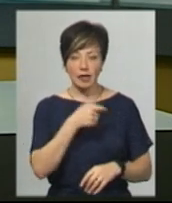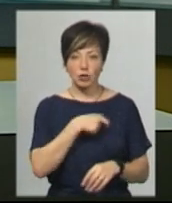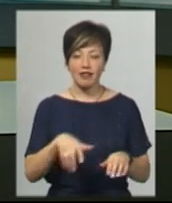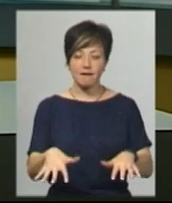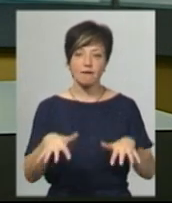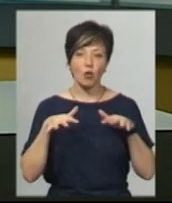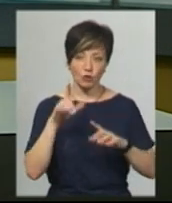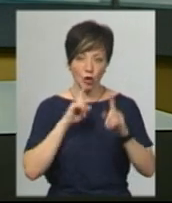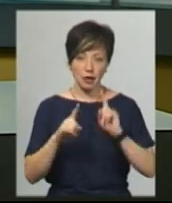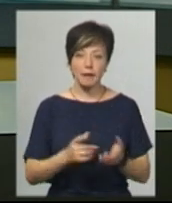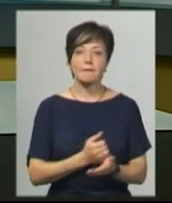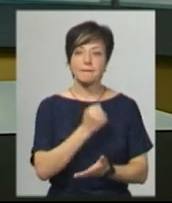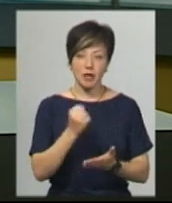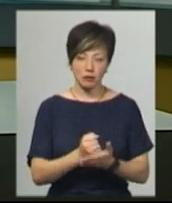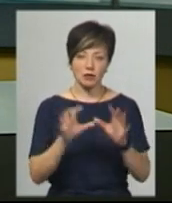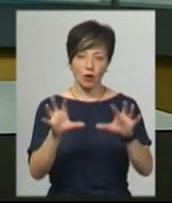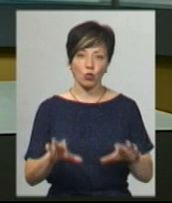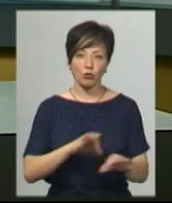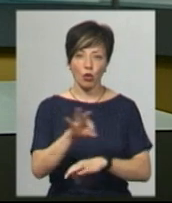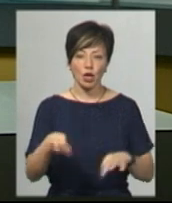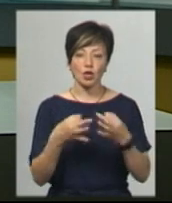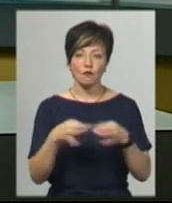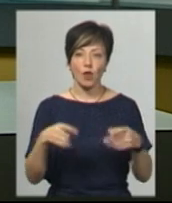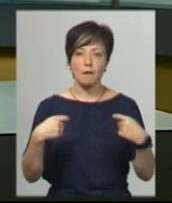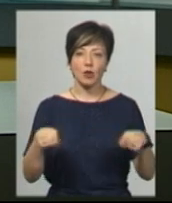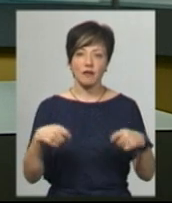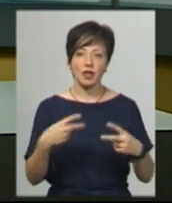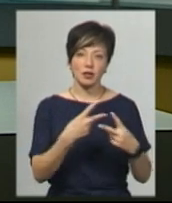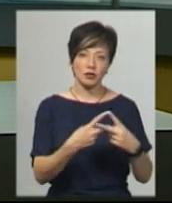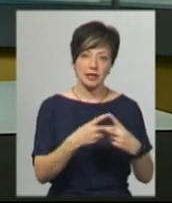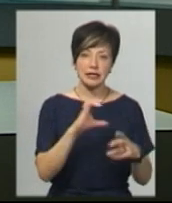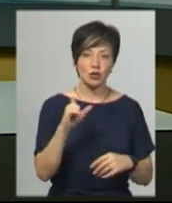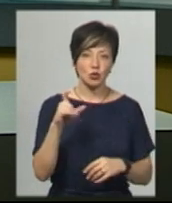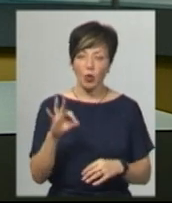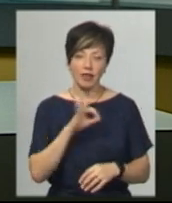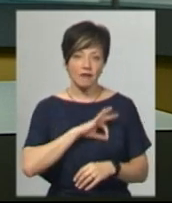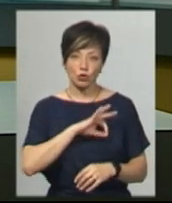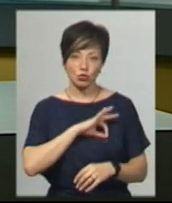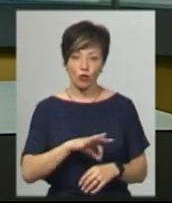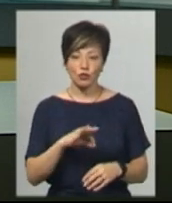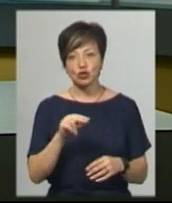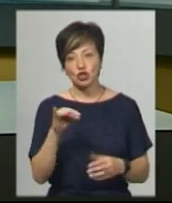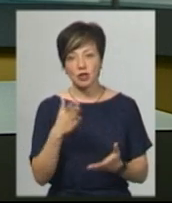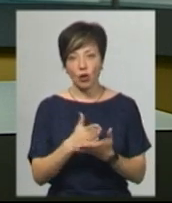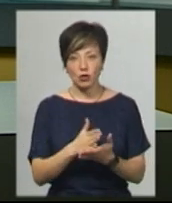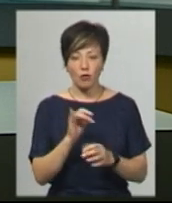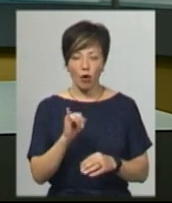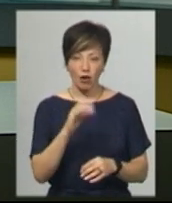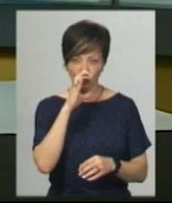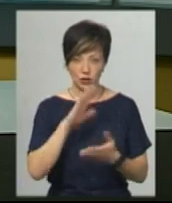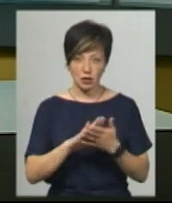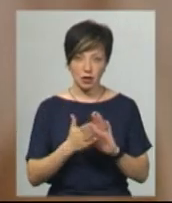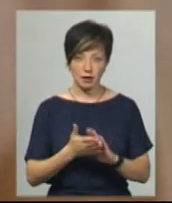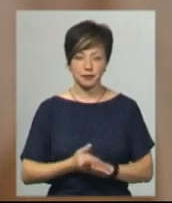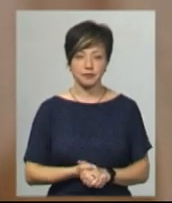Верховної Ради підтримають законопроєкт, що дозволить продавати в'язниці та СІЗО, які не використовуються чи знаходяться у поганому стані.